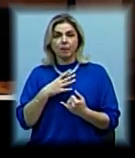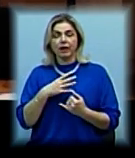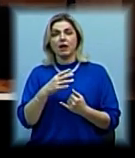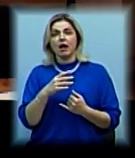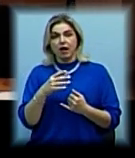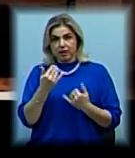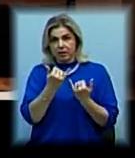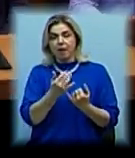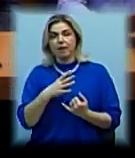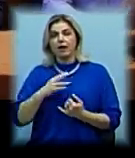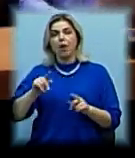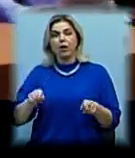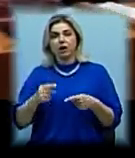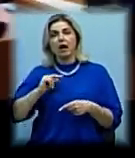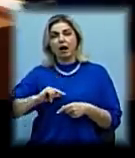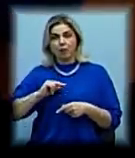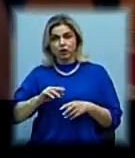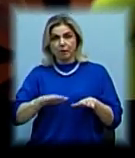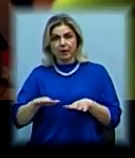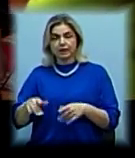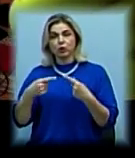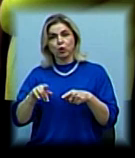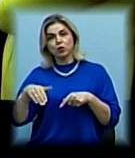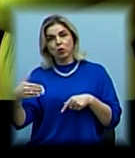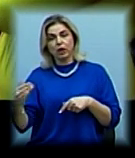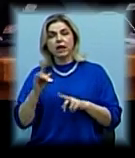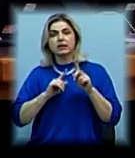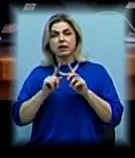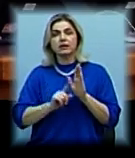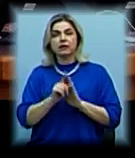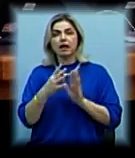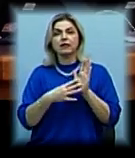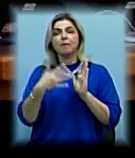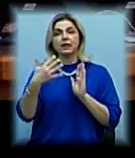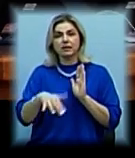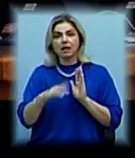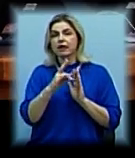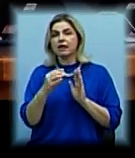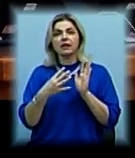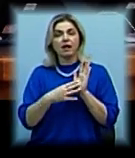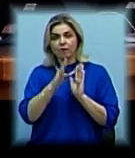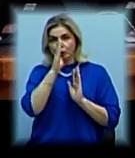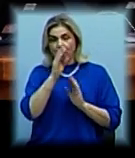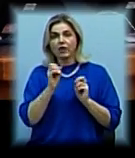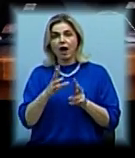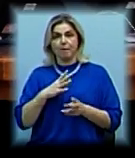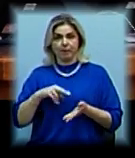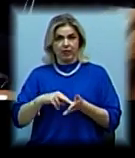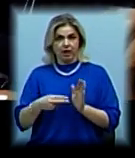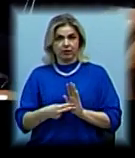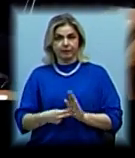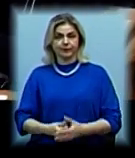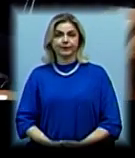Для них організували робочі місця з іншої сторони. Засідання розпочалось о 9.50, а не о 9-й годині, як планувалось.